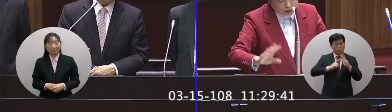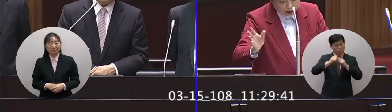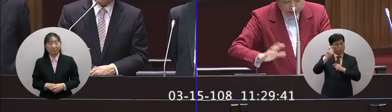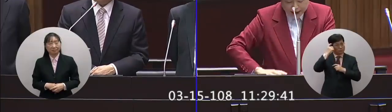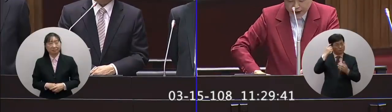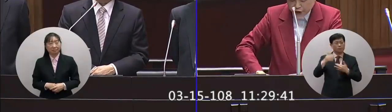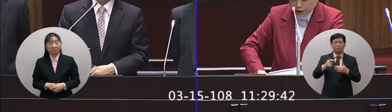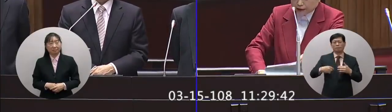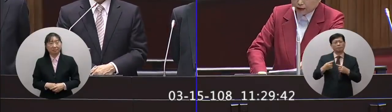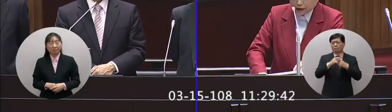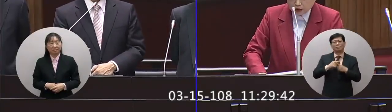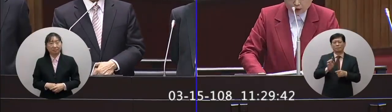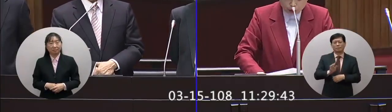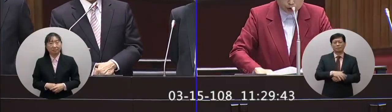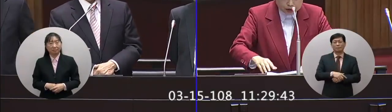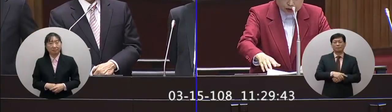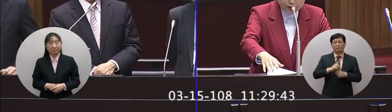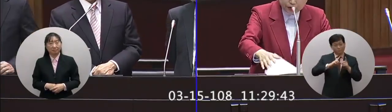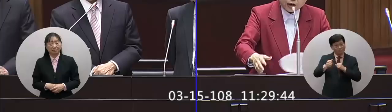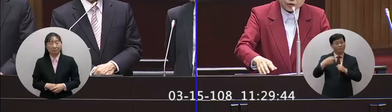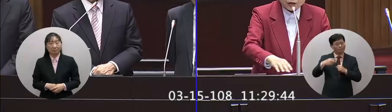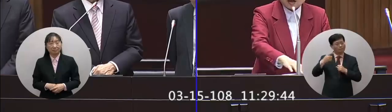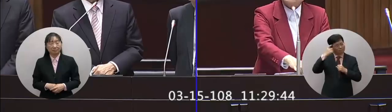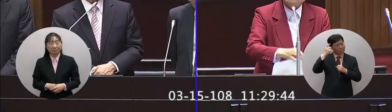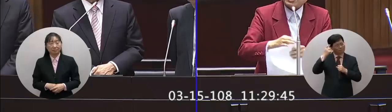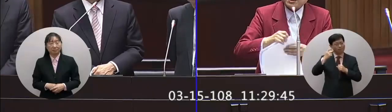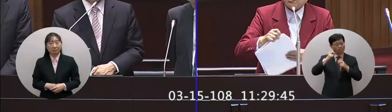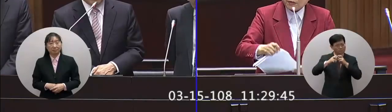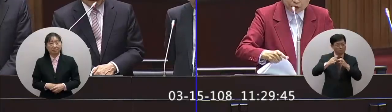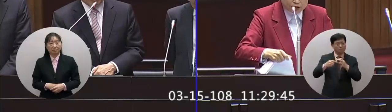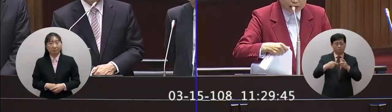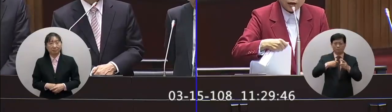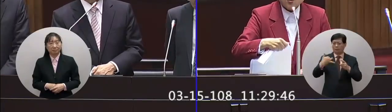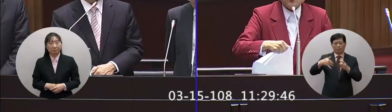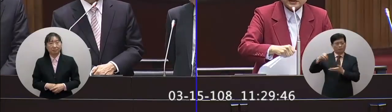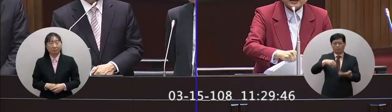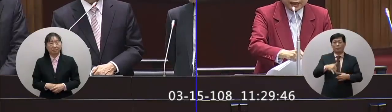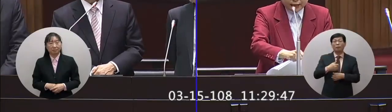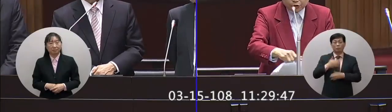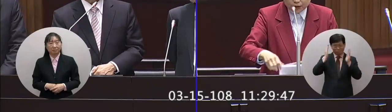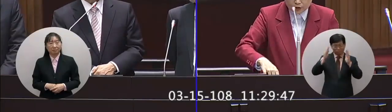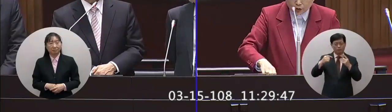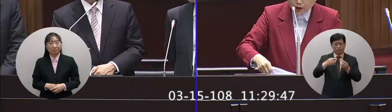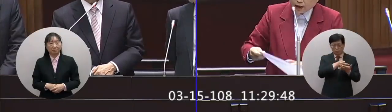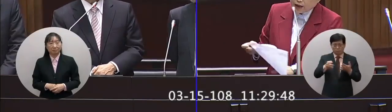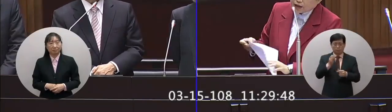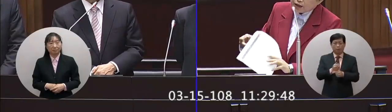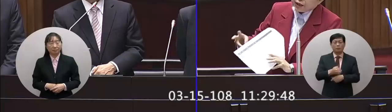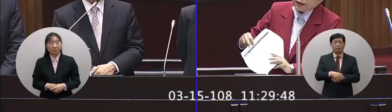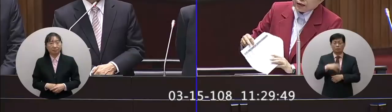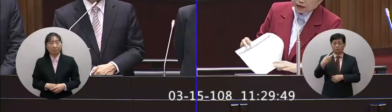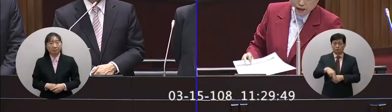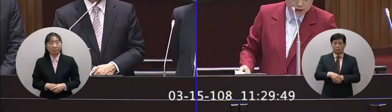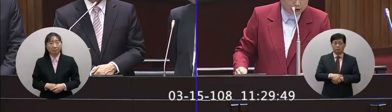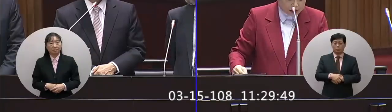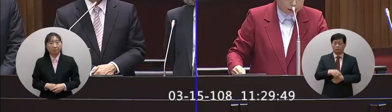你好好回去考慮吧我們不要在這裡糾纏了你回去再思考思考因為這法律案沒有提進我正在連署當中而且